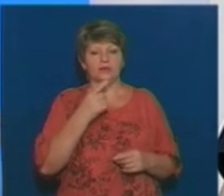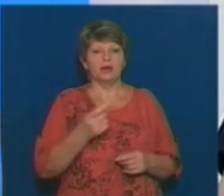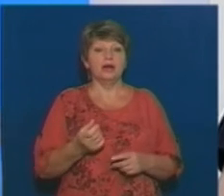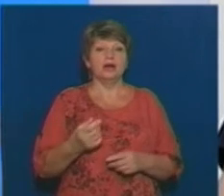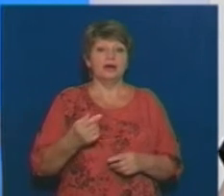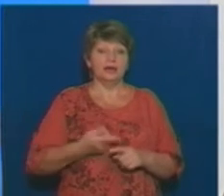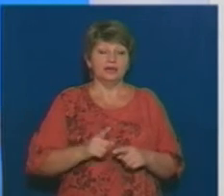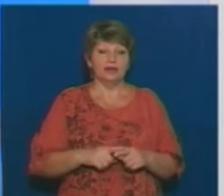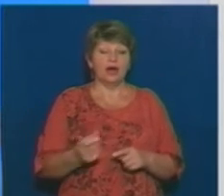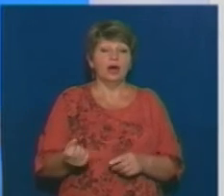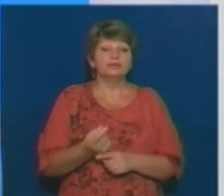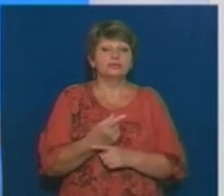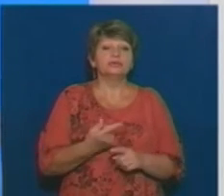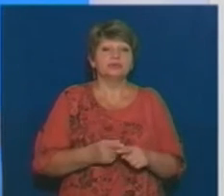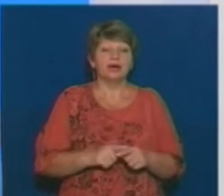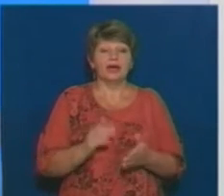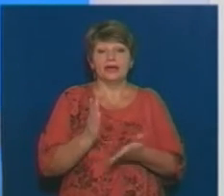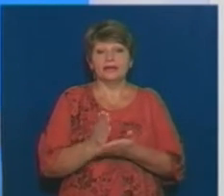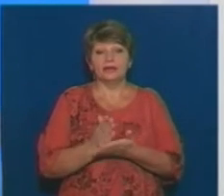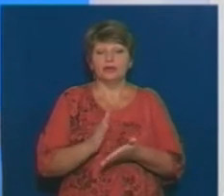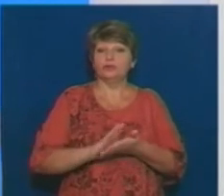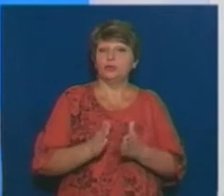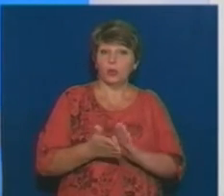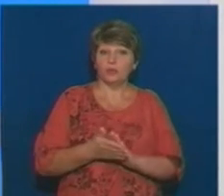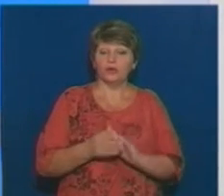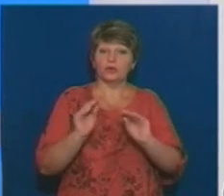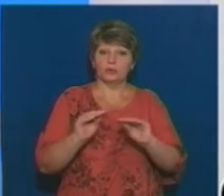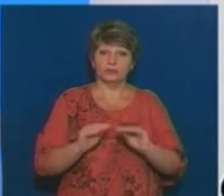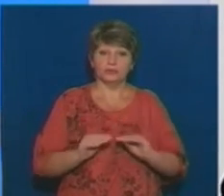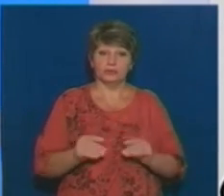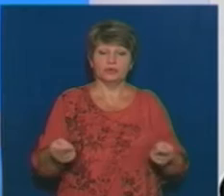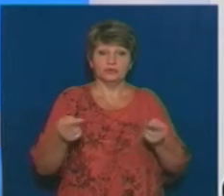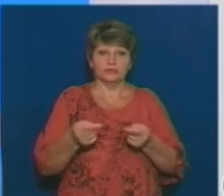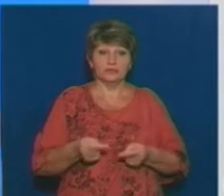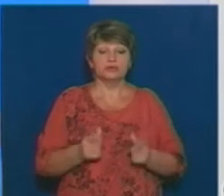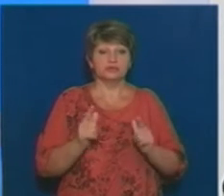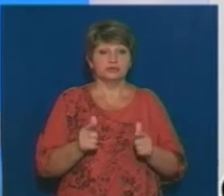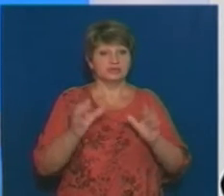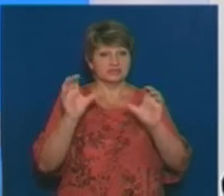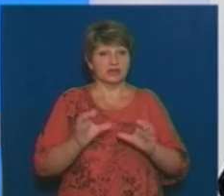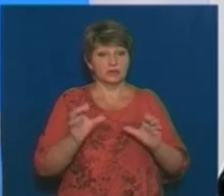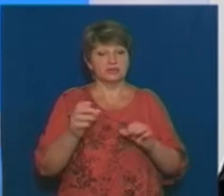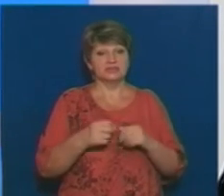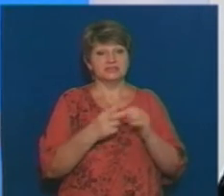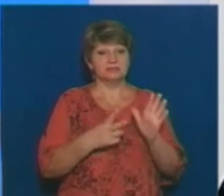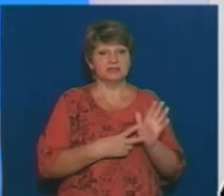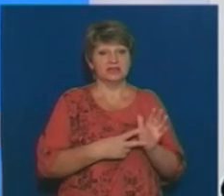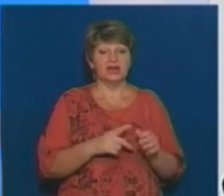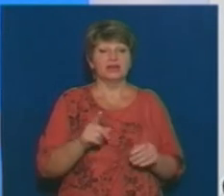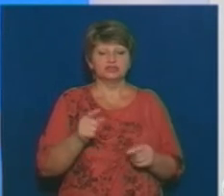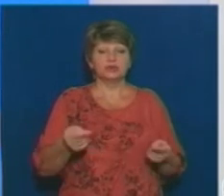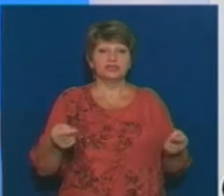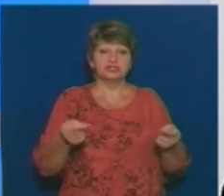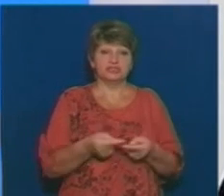по-перше, скажу, довідки це все пішло? Тому що є договір, нібито є договір, укладний відповідно до чинного законодавства 2017 року, де чітко написано, що